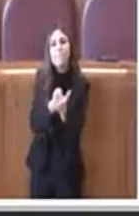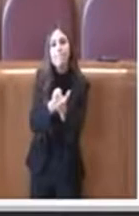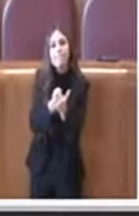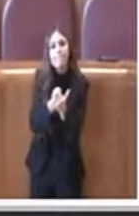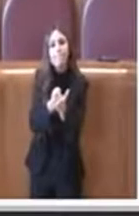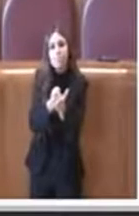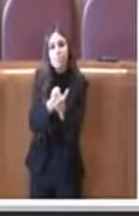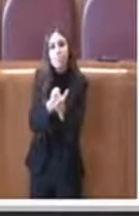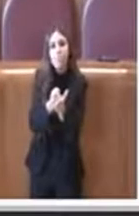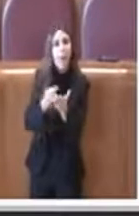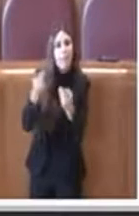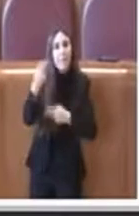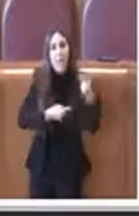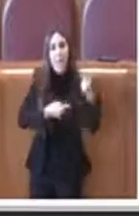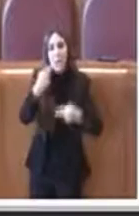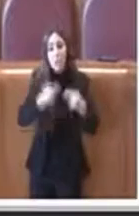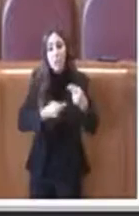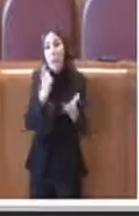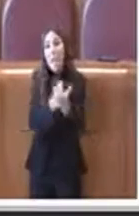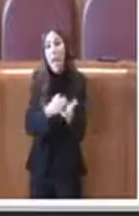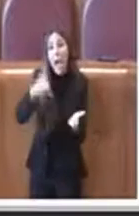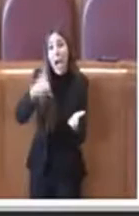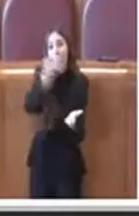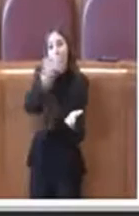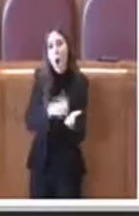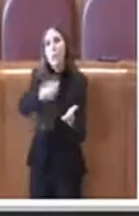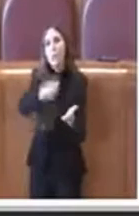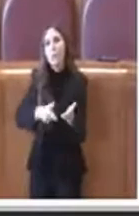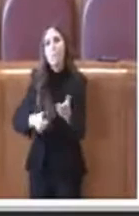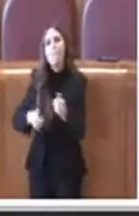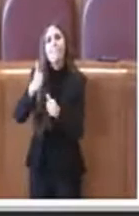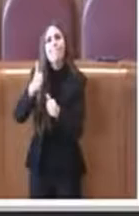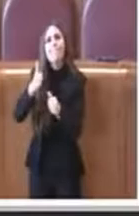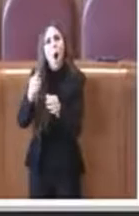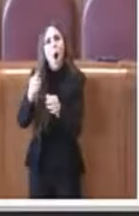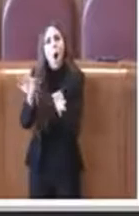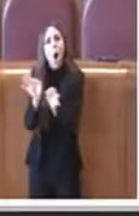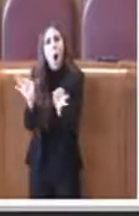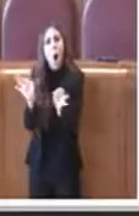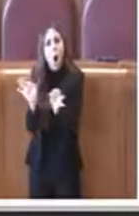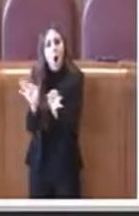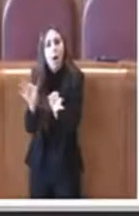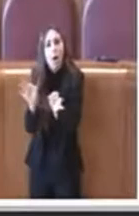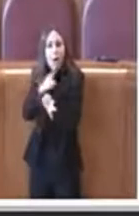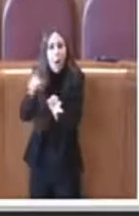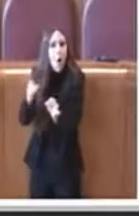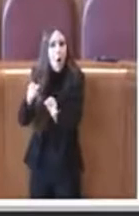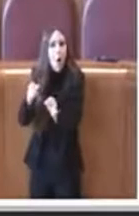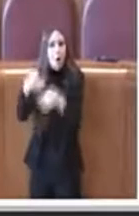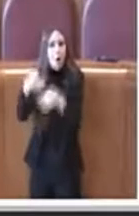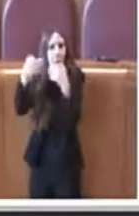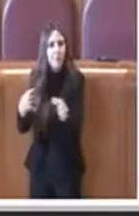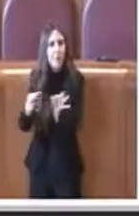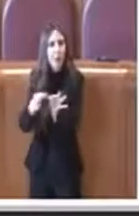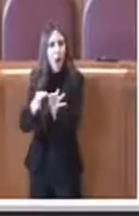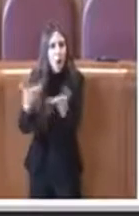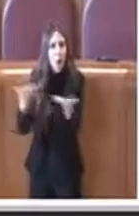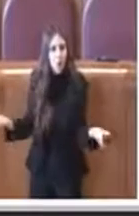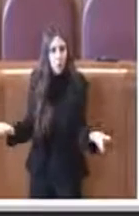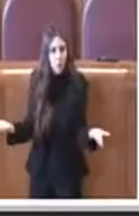bilanci che erano rimasti in sospeso e avevano ragione avevano assolutamente ragione